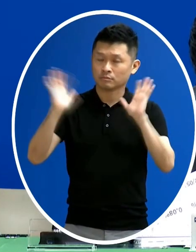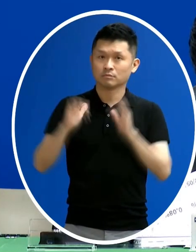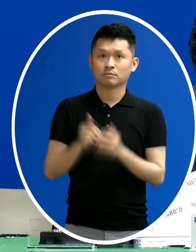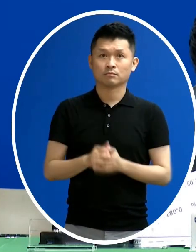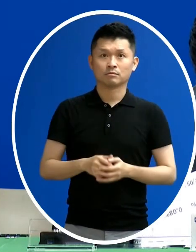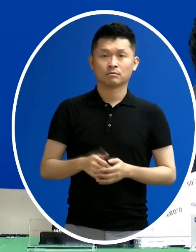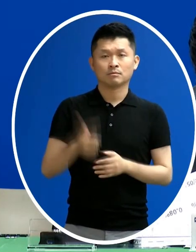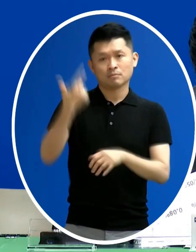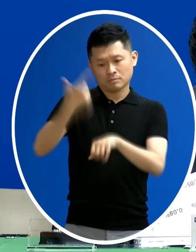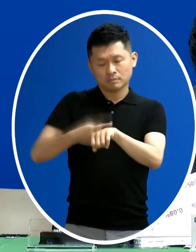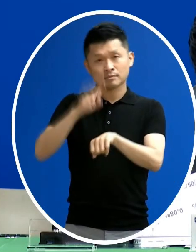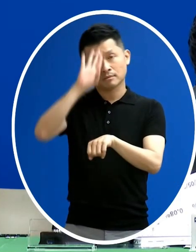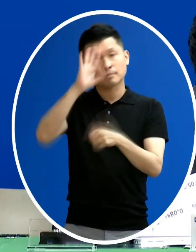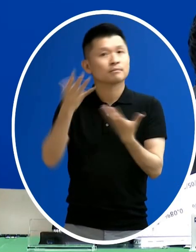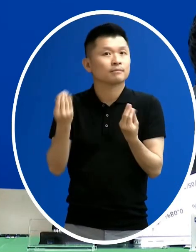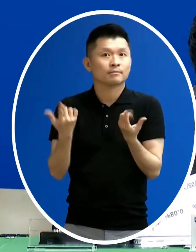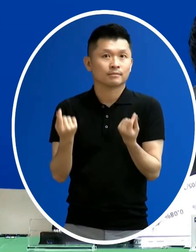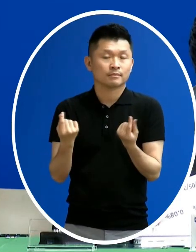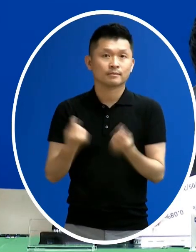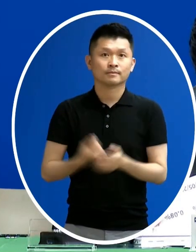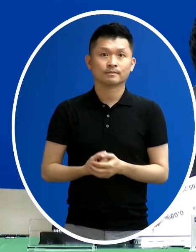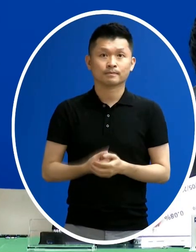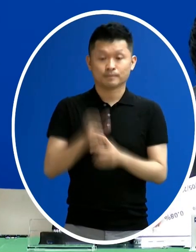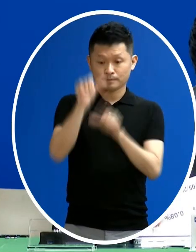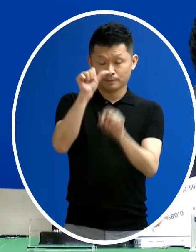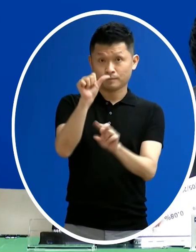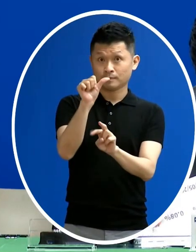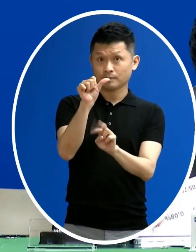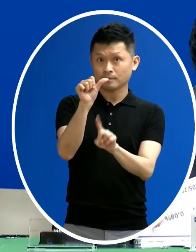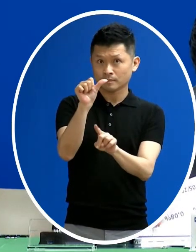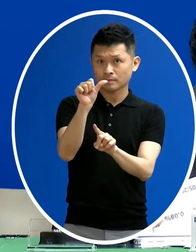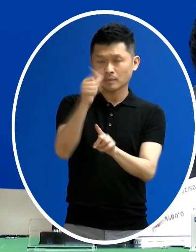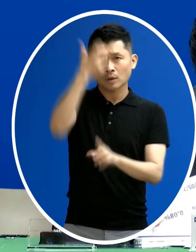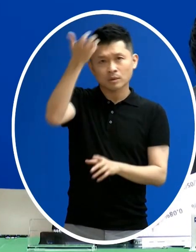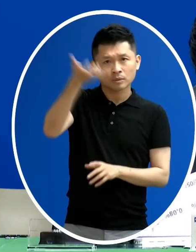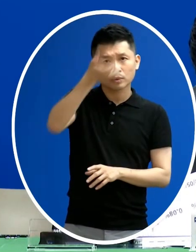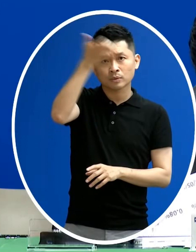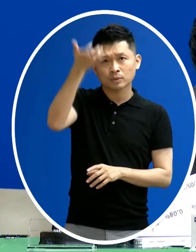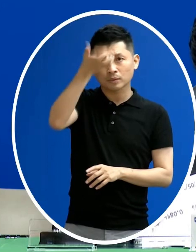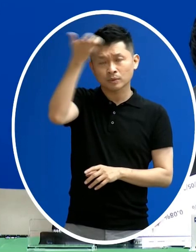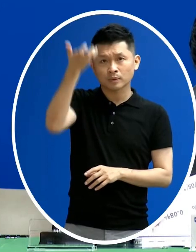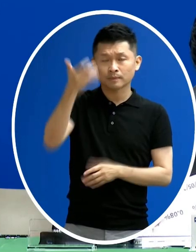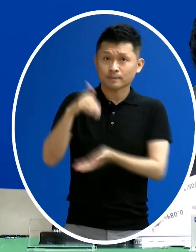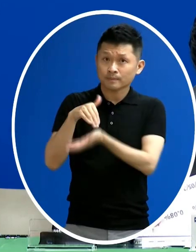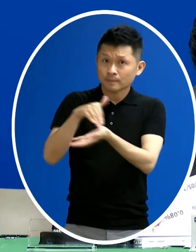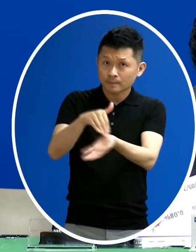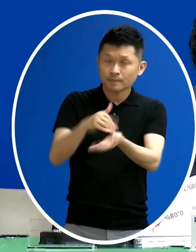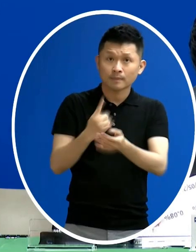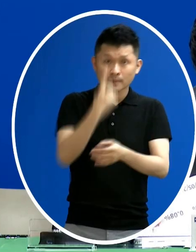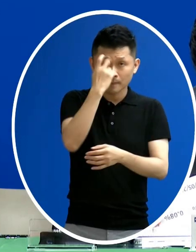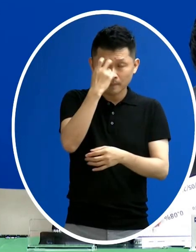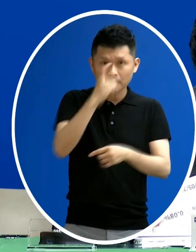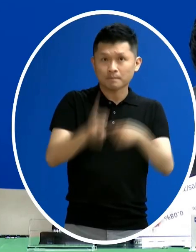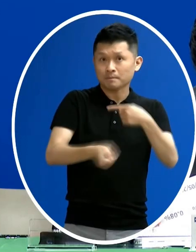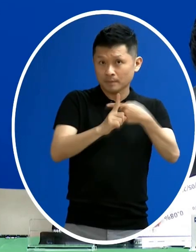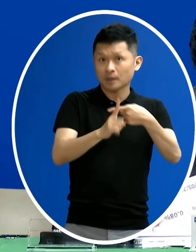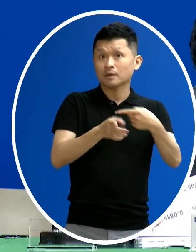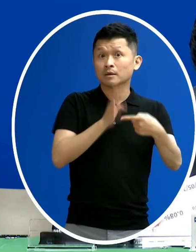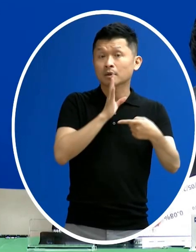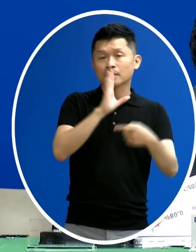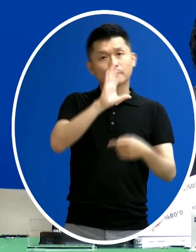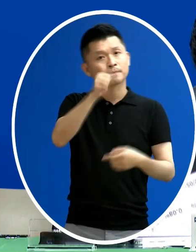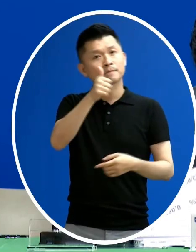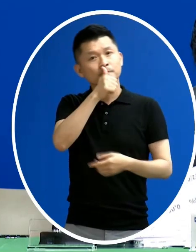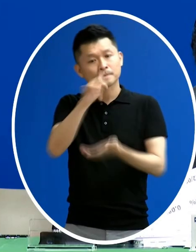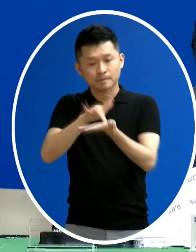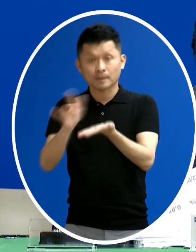本身也沒有慢性病史 是在這個5月21號的時候有發傷 那當時有就醫採檢確診 那返